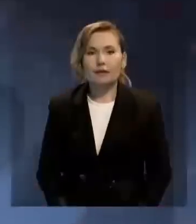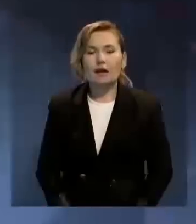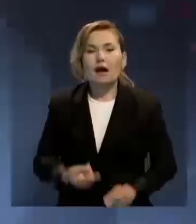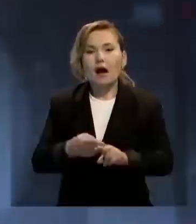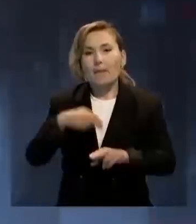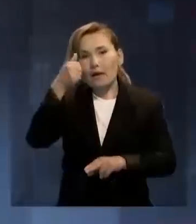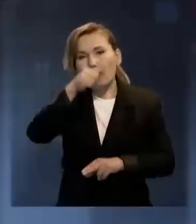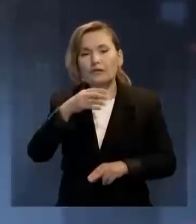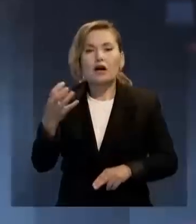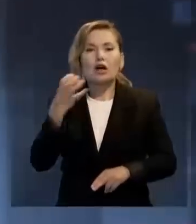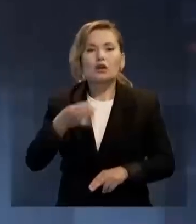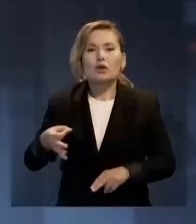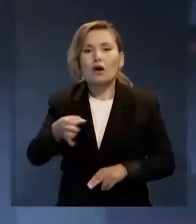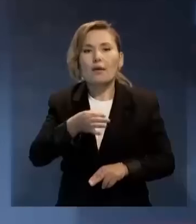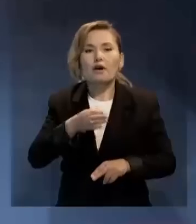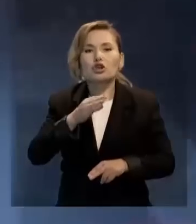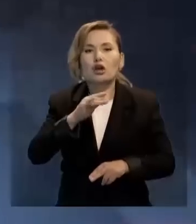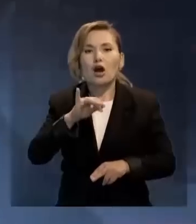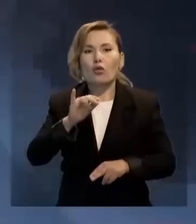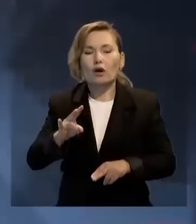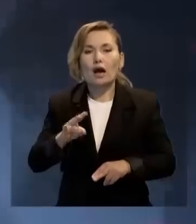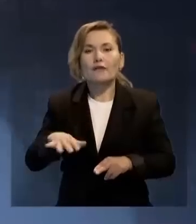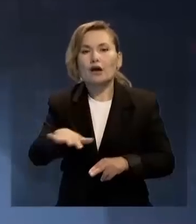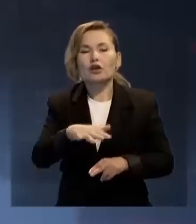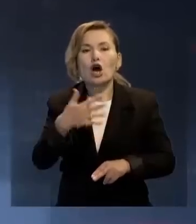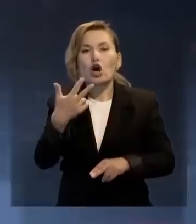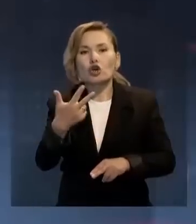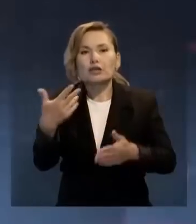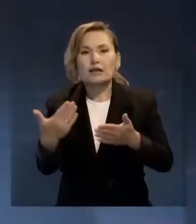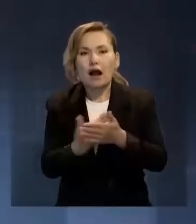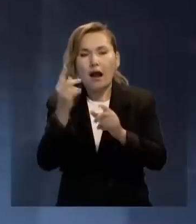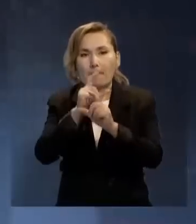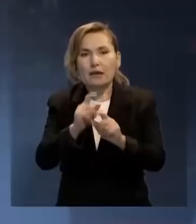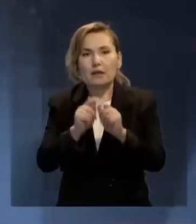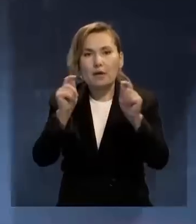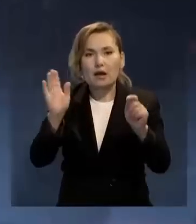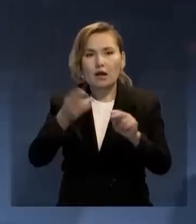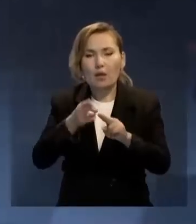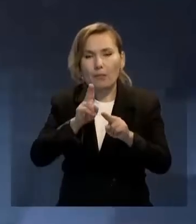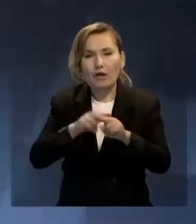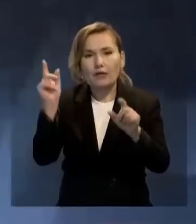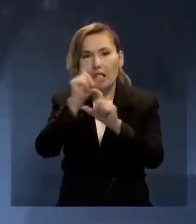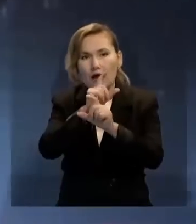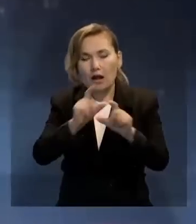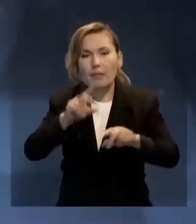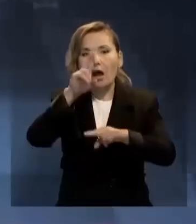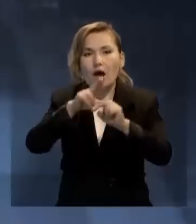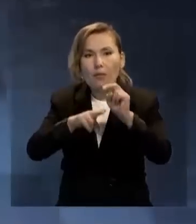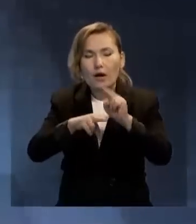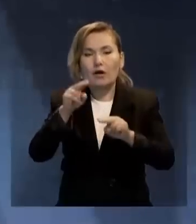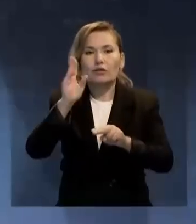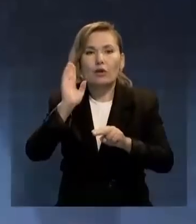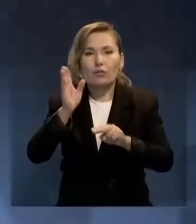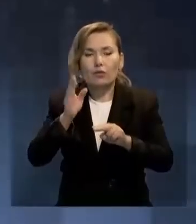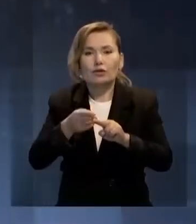Бұйыл Қызылорда облысының жаңа қорған ауданды үш жаңа мектеп пайдалануға берілет. Бұл білім ұялары жаңыдан бой көтерген